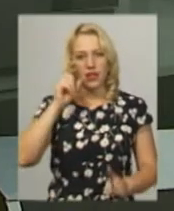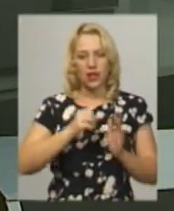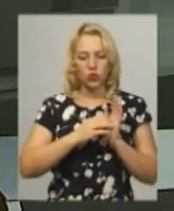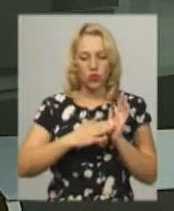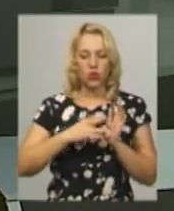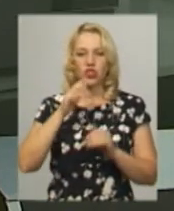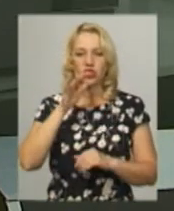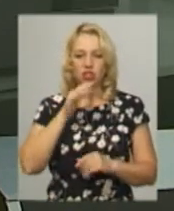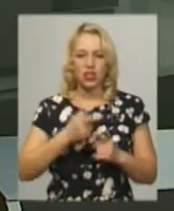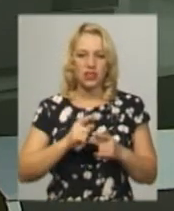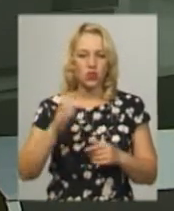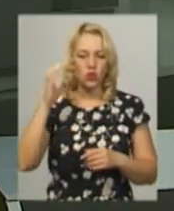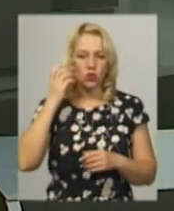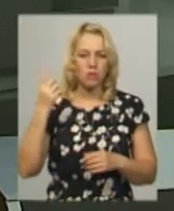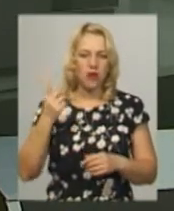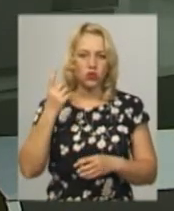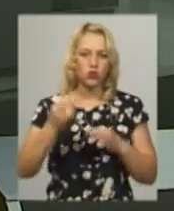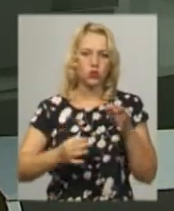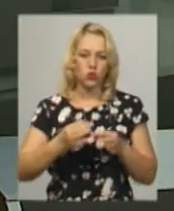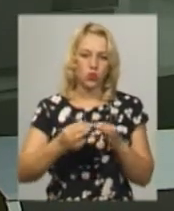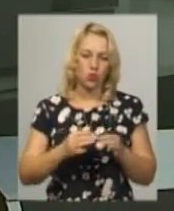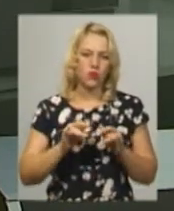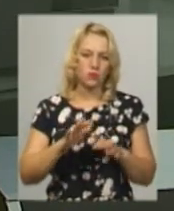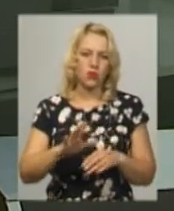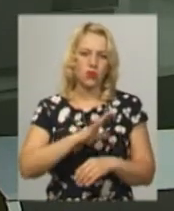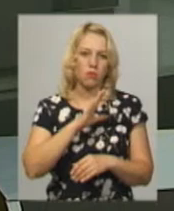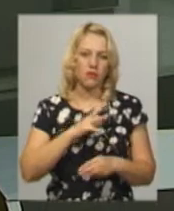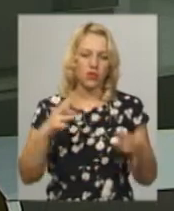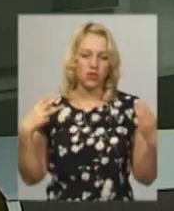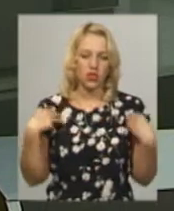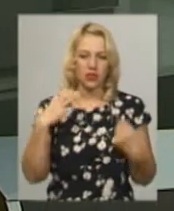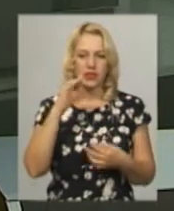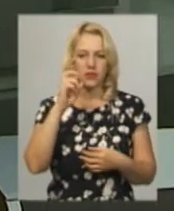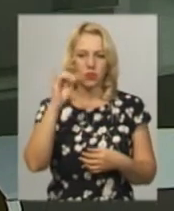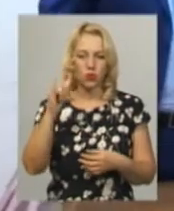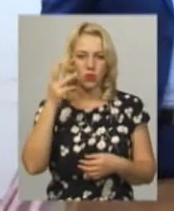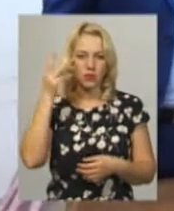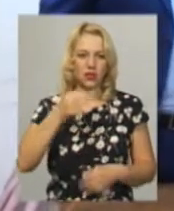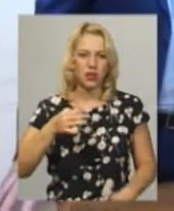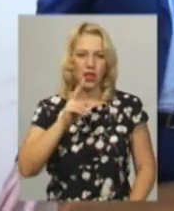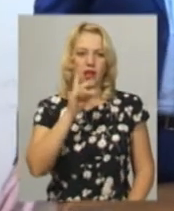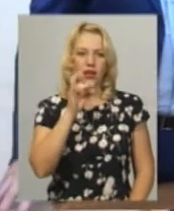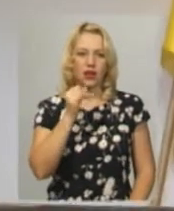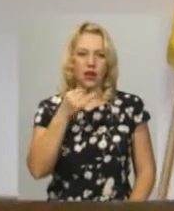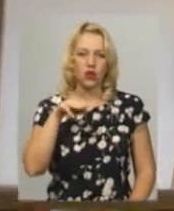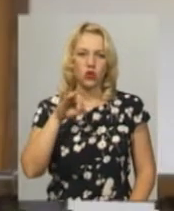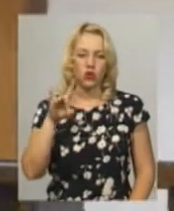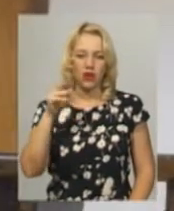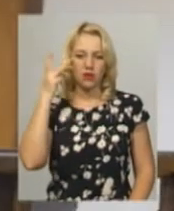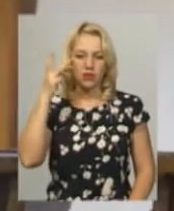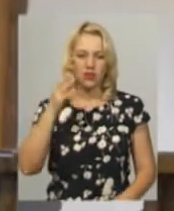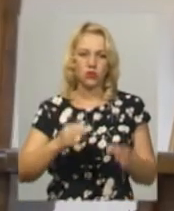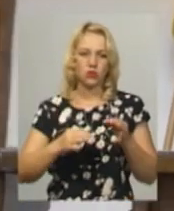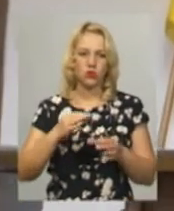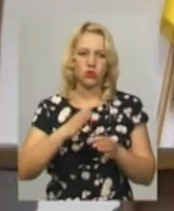час слухання першої судової справи щодо колишнього начальника СБУ у Хмельницькій області Віктора Крайтора у Хмельницькому міськрайонному